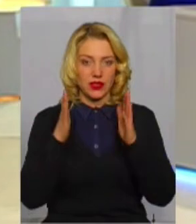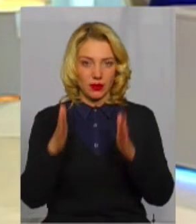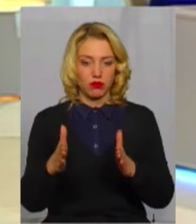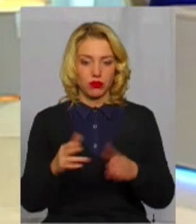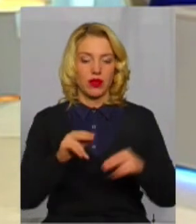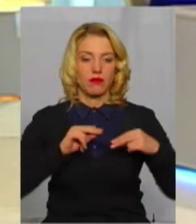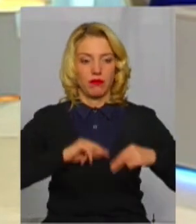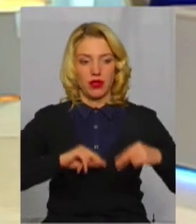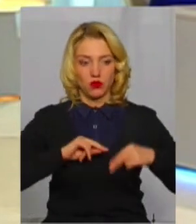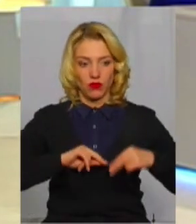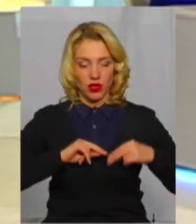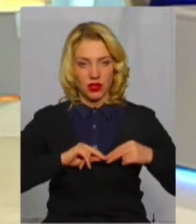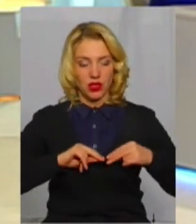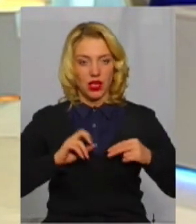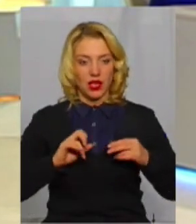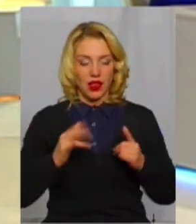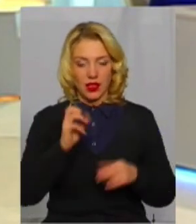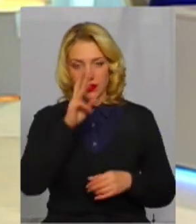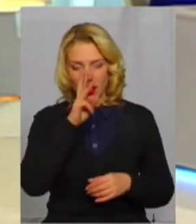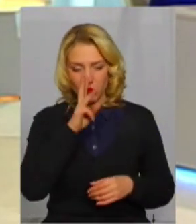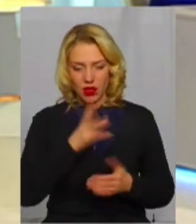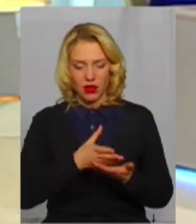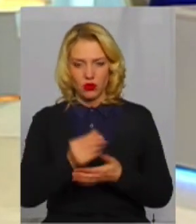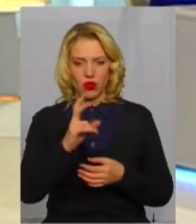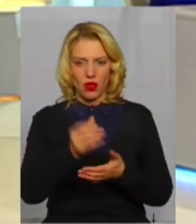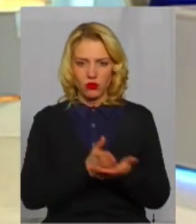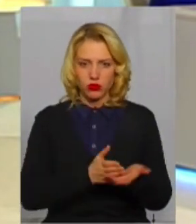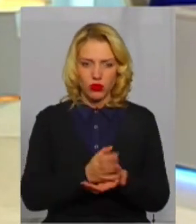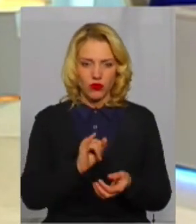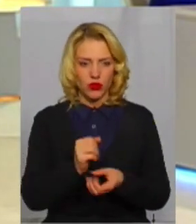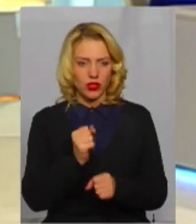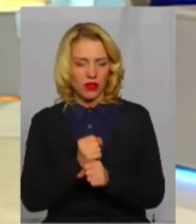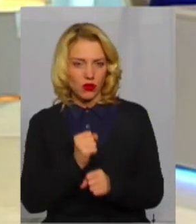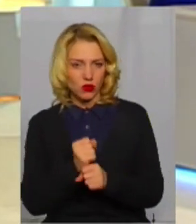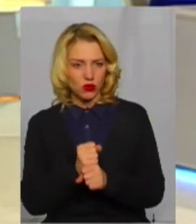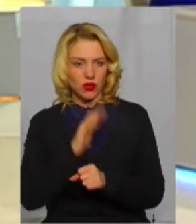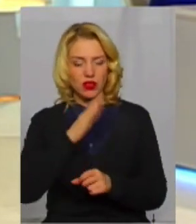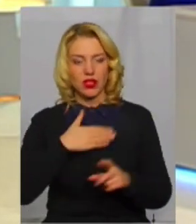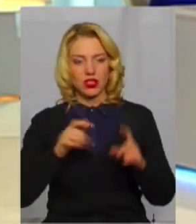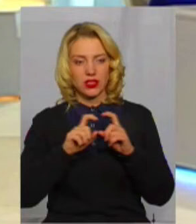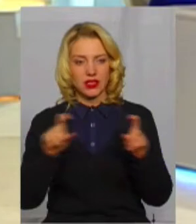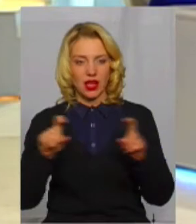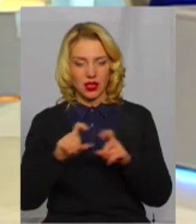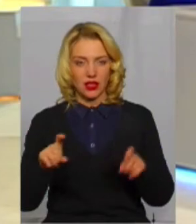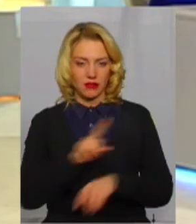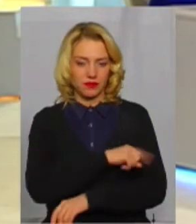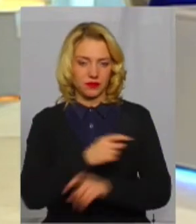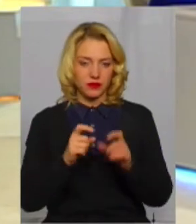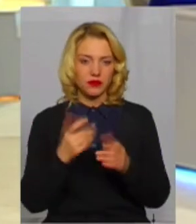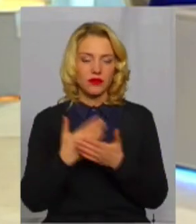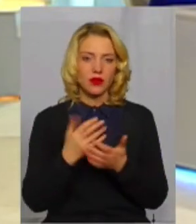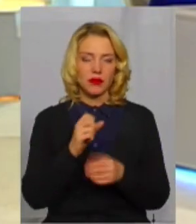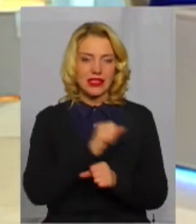працювати, наприклад, на зарплату, на обслуговування, на функціонування наших закладів медичних, зокрема,